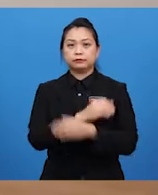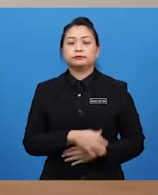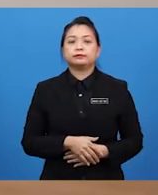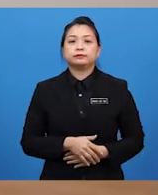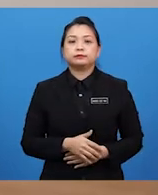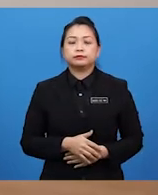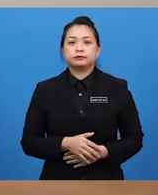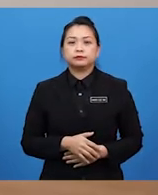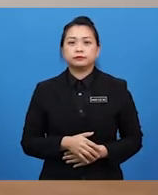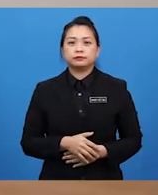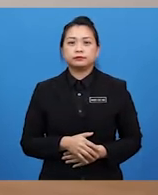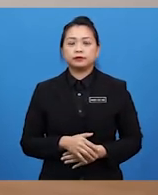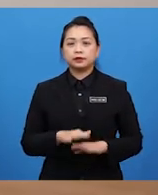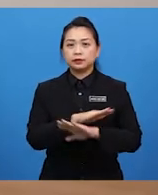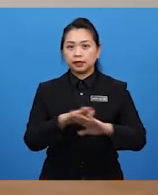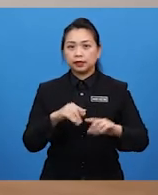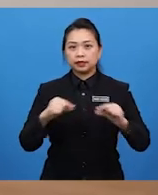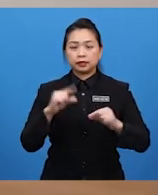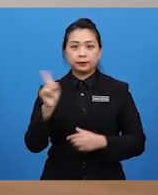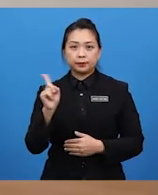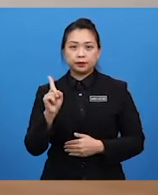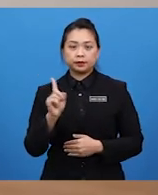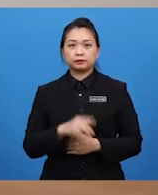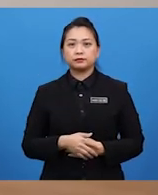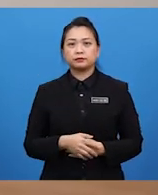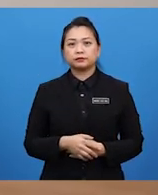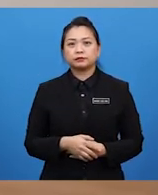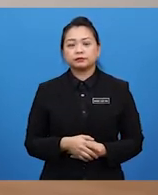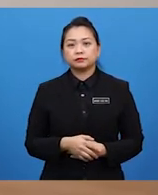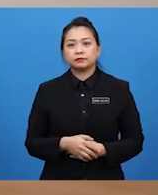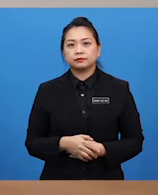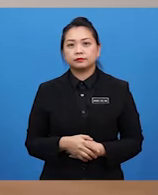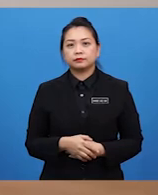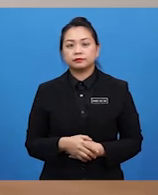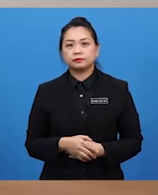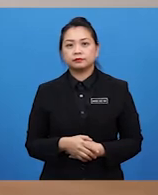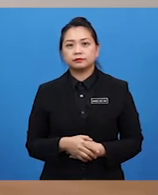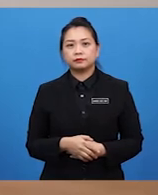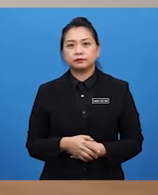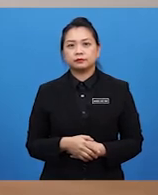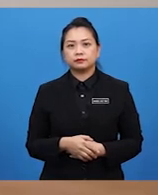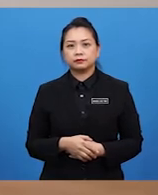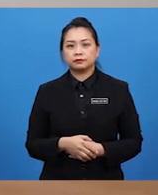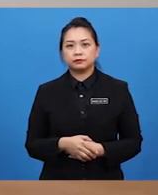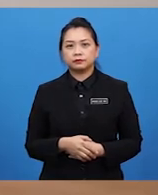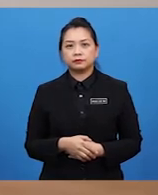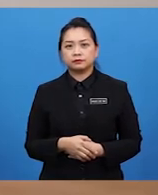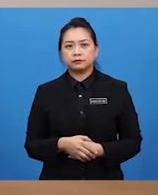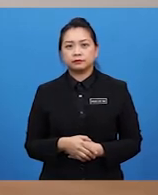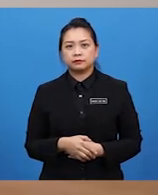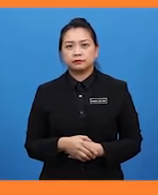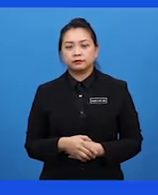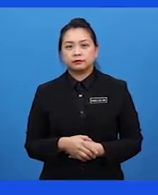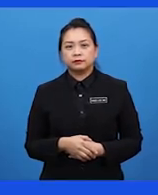juga, Arif. Jadi pelajar-pelajar sekalian, jangan bergerak ke mana-mana. Kita akan berhenti rehat seketika sebelum kita kembali dalam program Canvas SV.